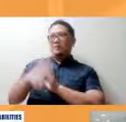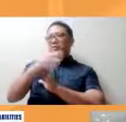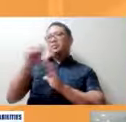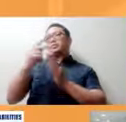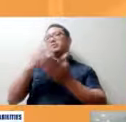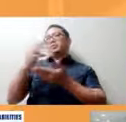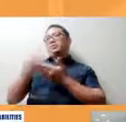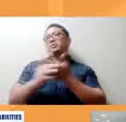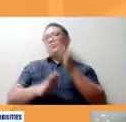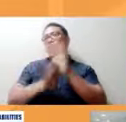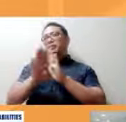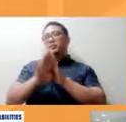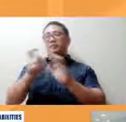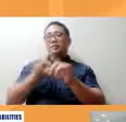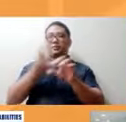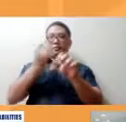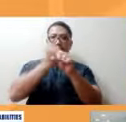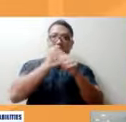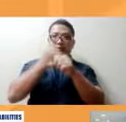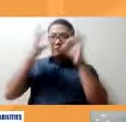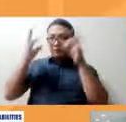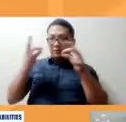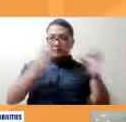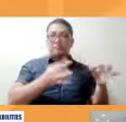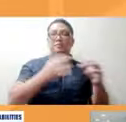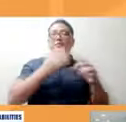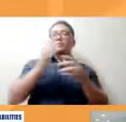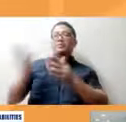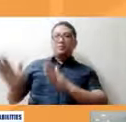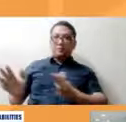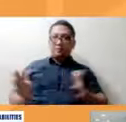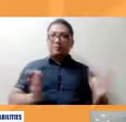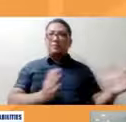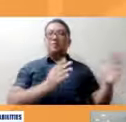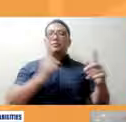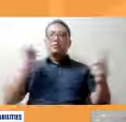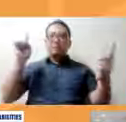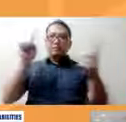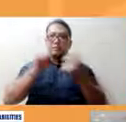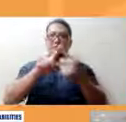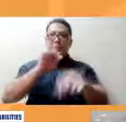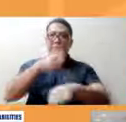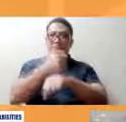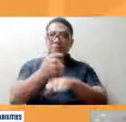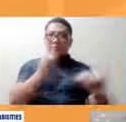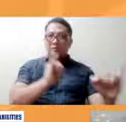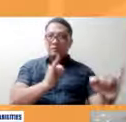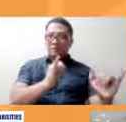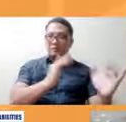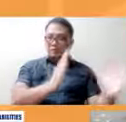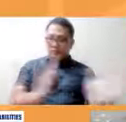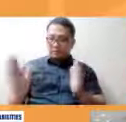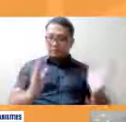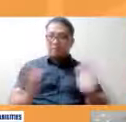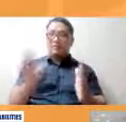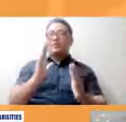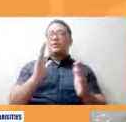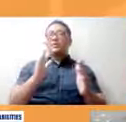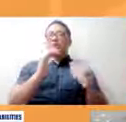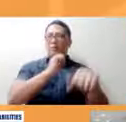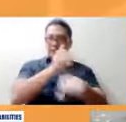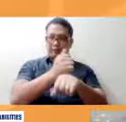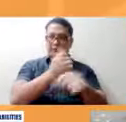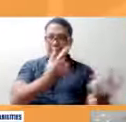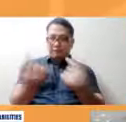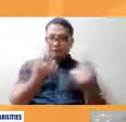design phase to conceptualization stage up to the implementation monitoring and evaluation kumbaga sa